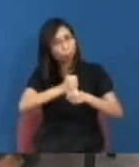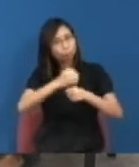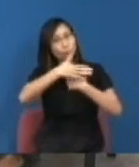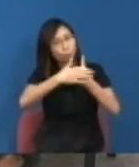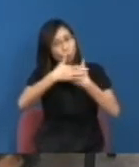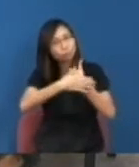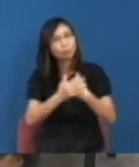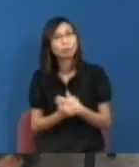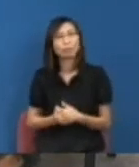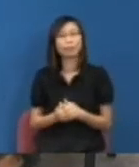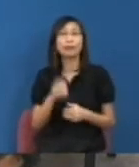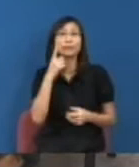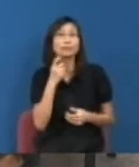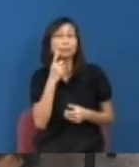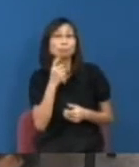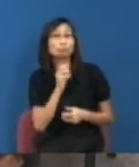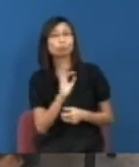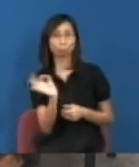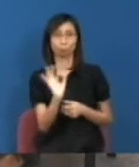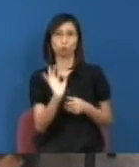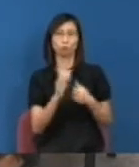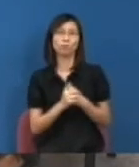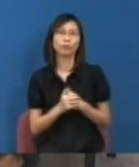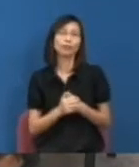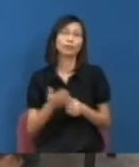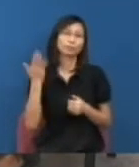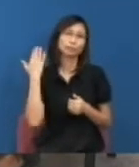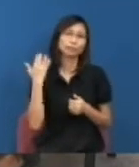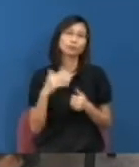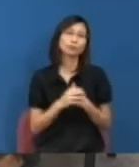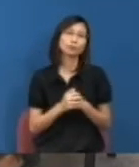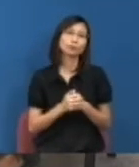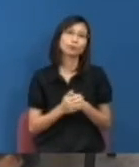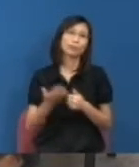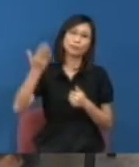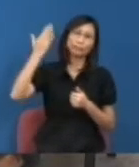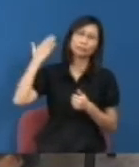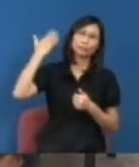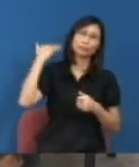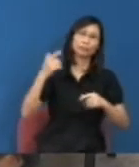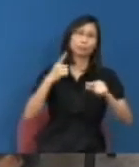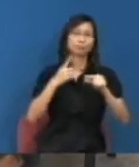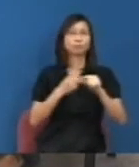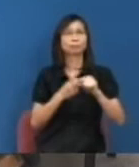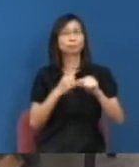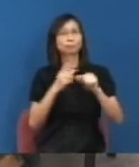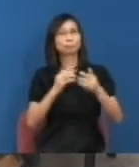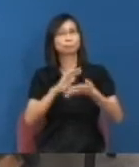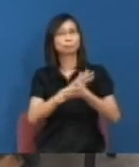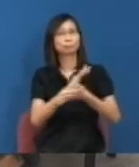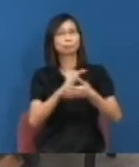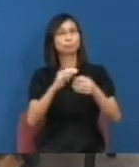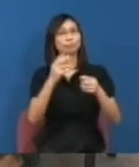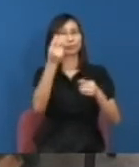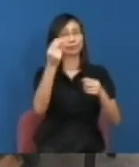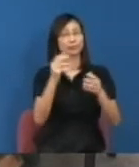不會貪污同樣道理都是在大學裏面的拼音制而這個拼音制其實是更早年中世紀大學的古老傳統但我們